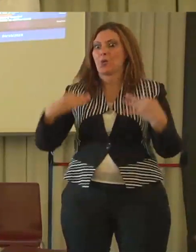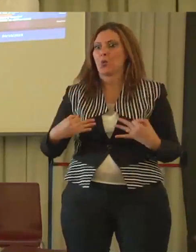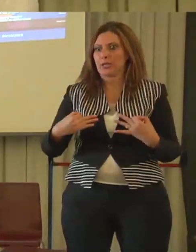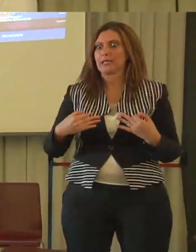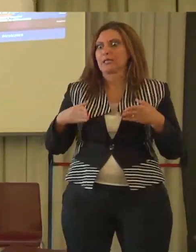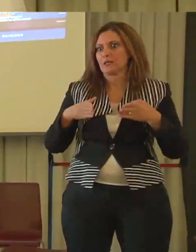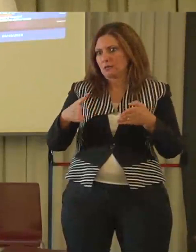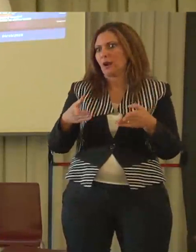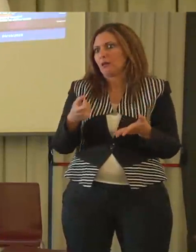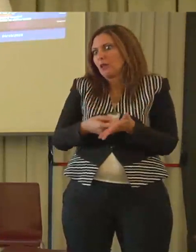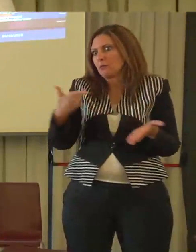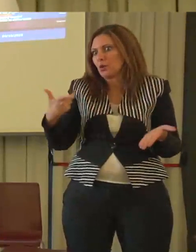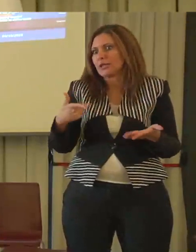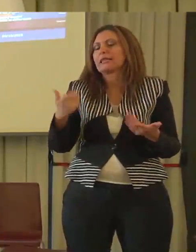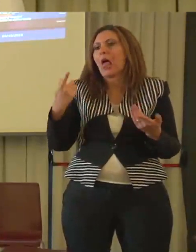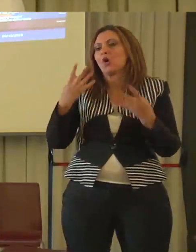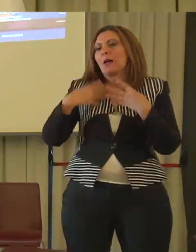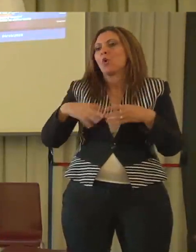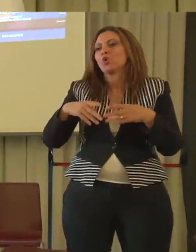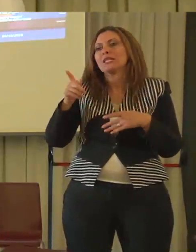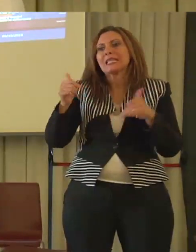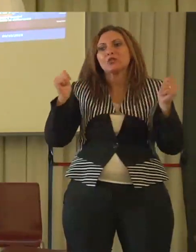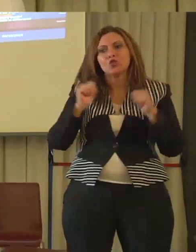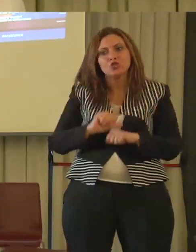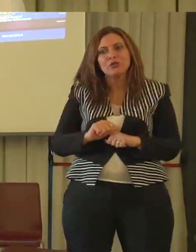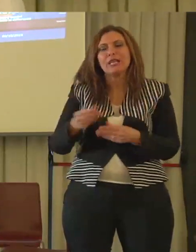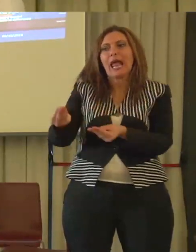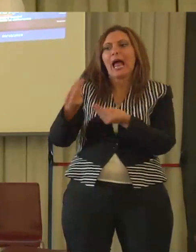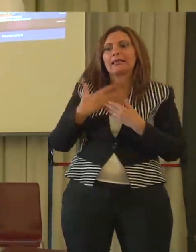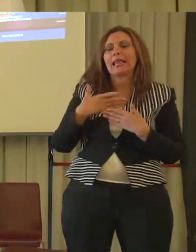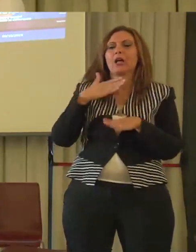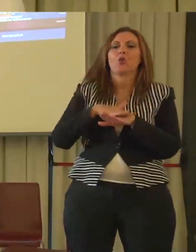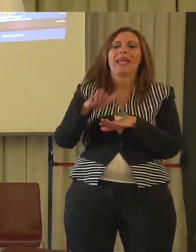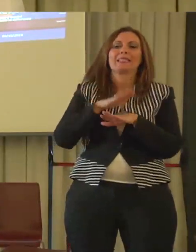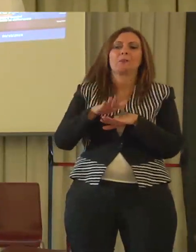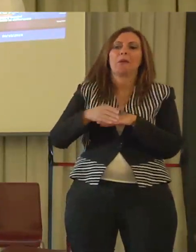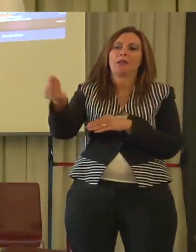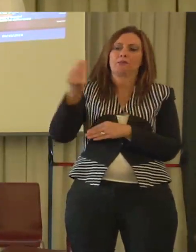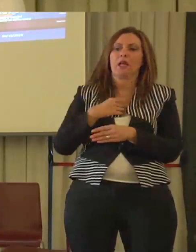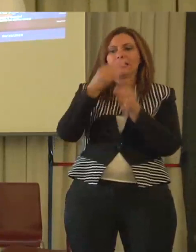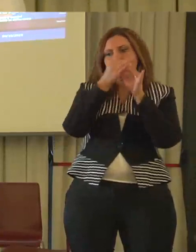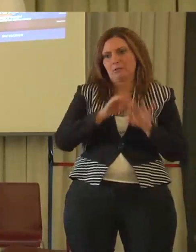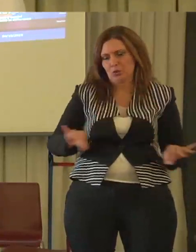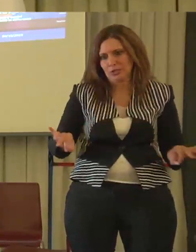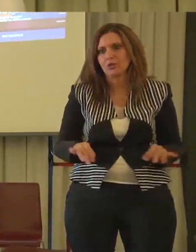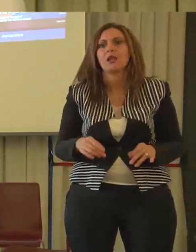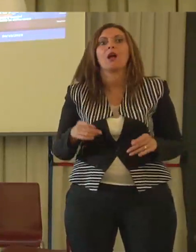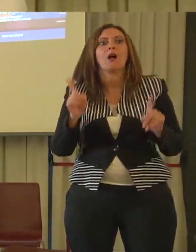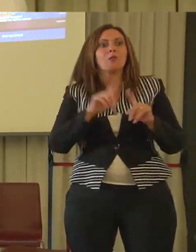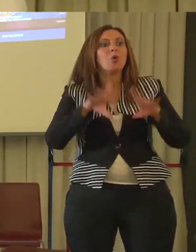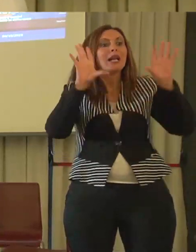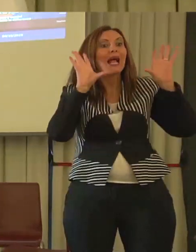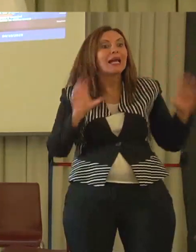la sua importanza, quindi la motorizzazione civile ci ha messo proprio a disposizione i suoi esperti. I carabinieri in quanto corpo